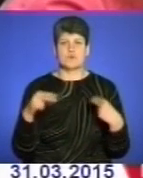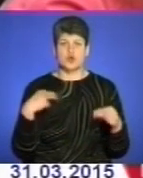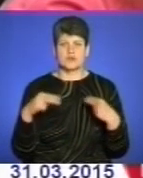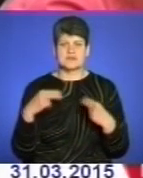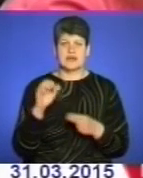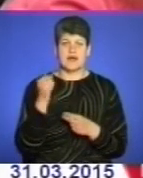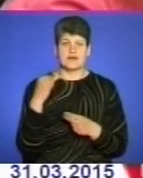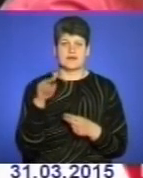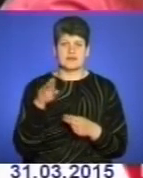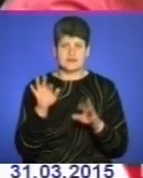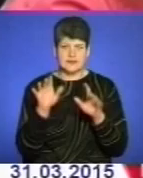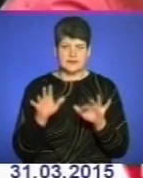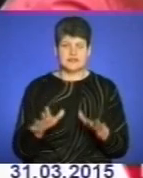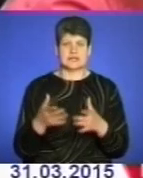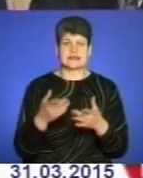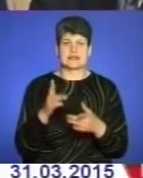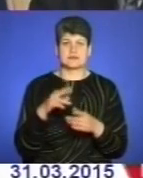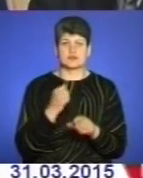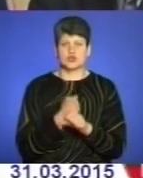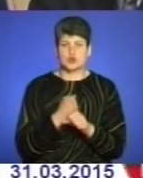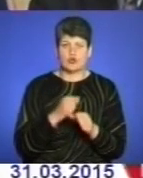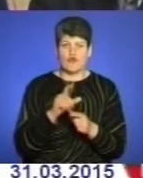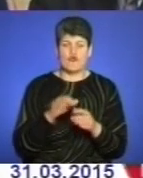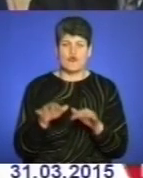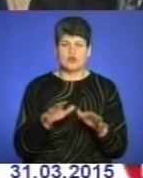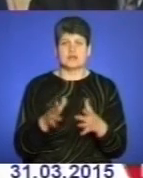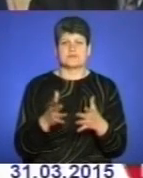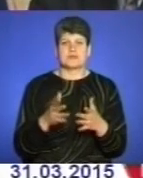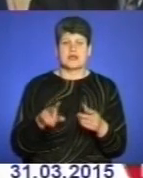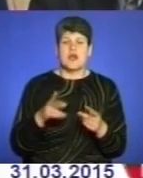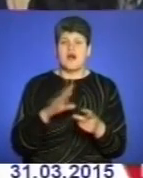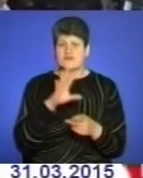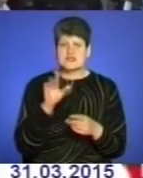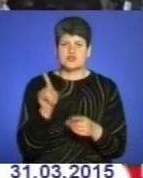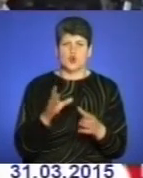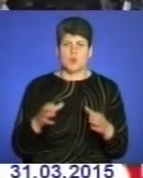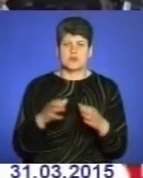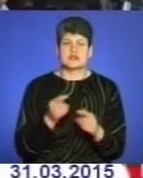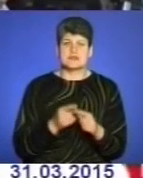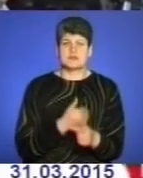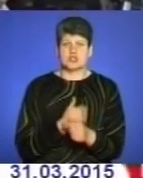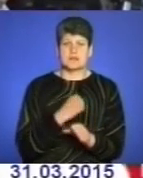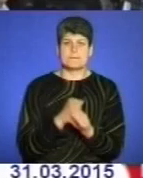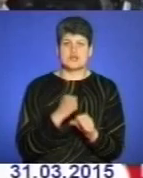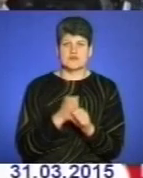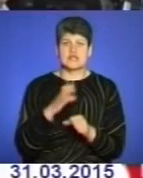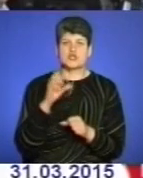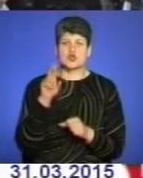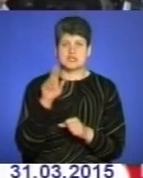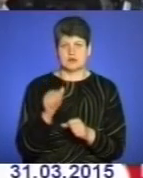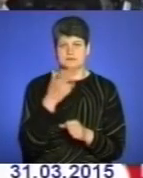-спеціалісти, діловоди, адміністратори. Але головне, що об'єднує усіх цих людей бажання працювати та соціально